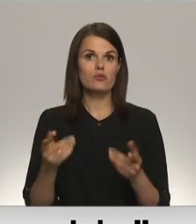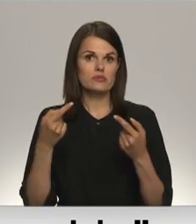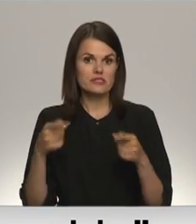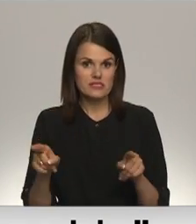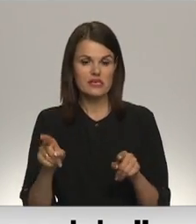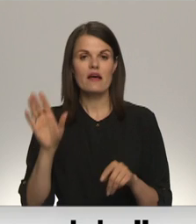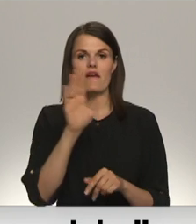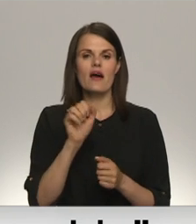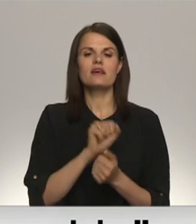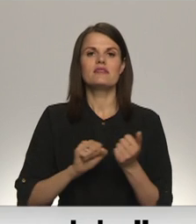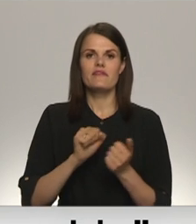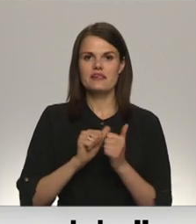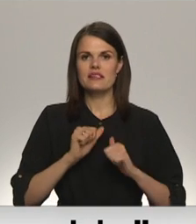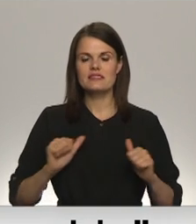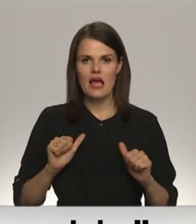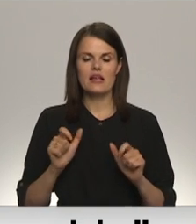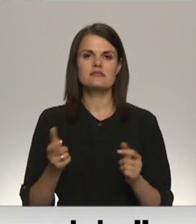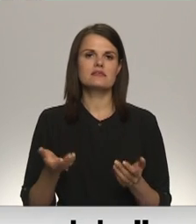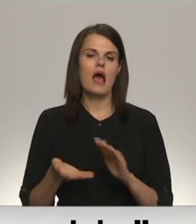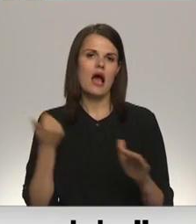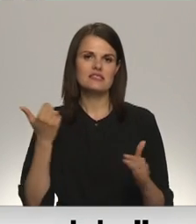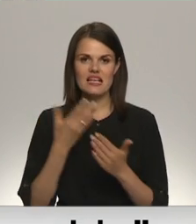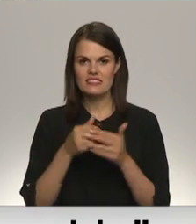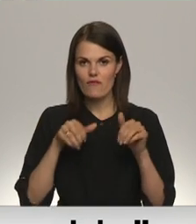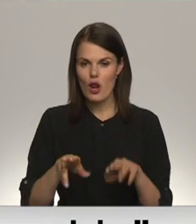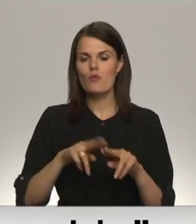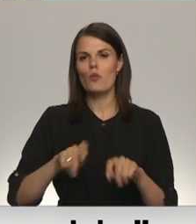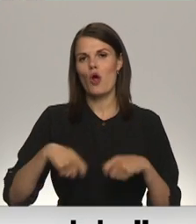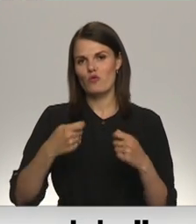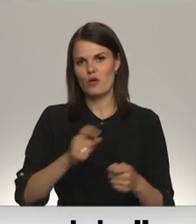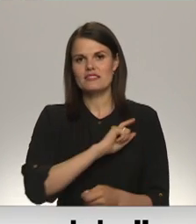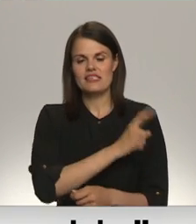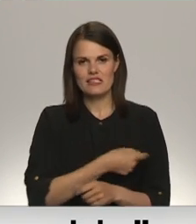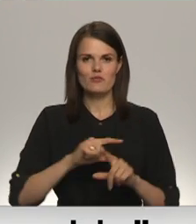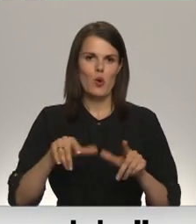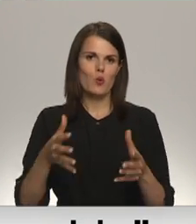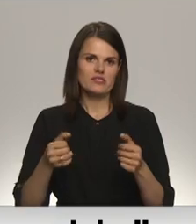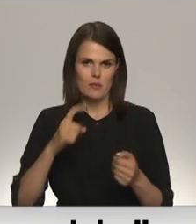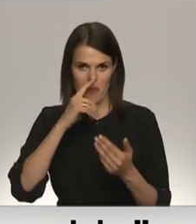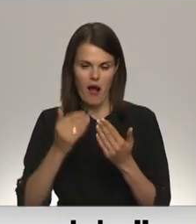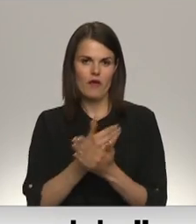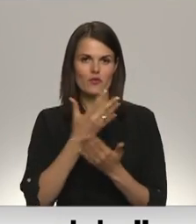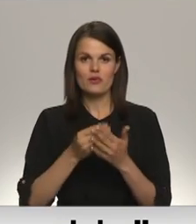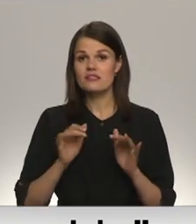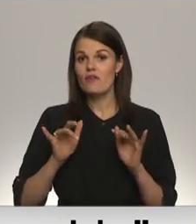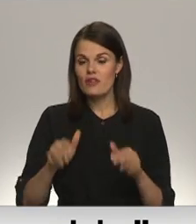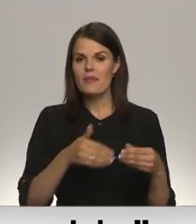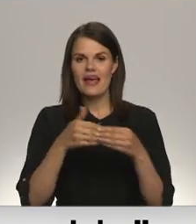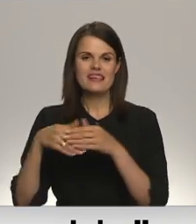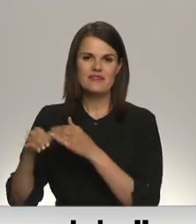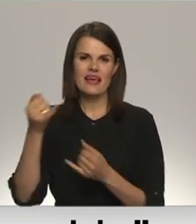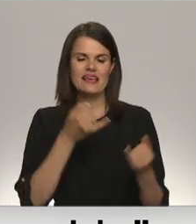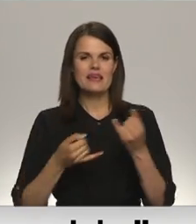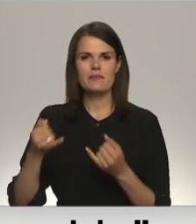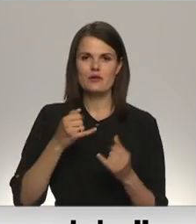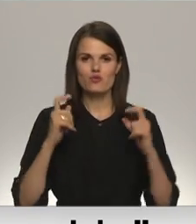valstsības dienestas atcels savu lēmumu un dos iespēju uzņēmumam atjaunot šo darbību. Izvedot ķīmisko kraunu